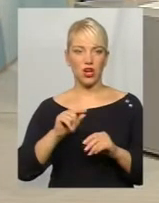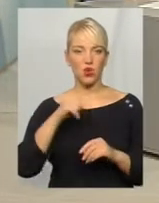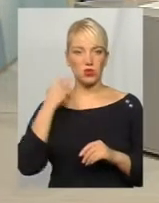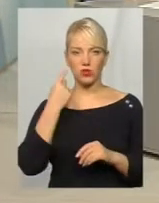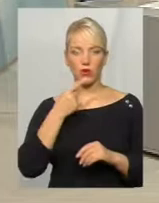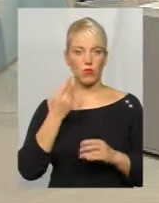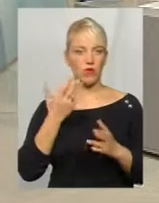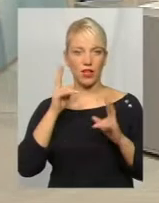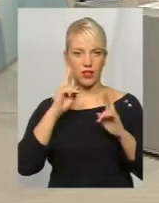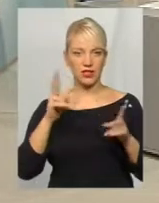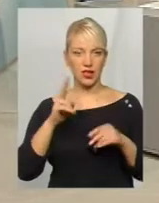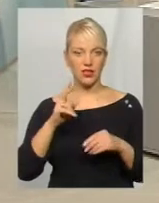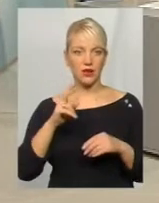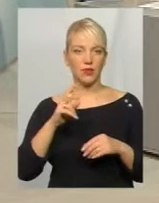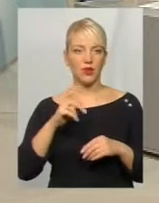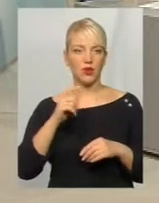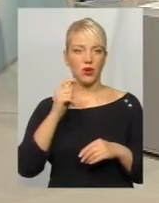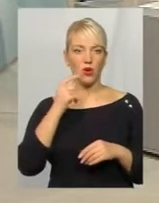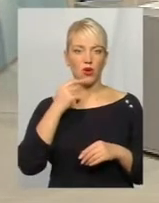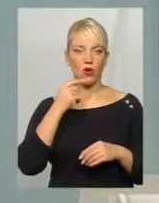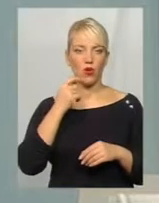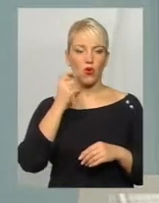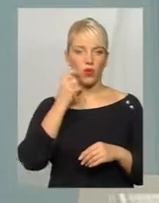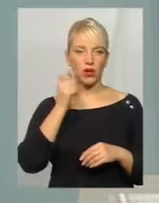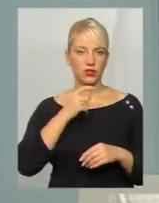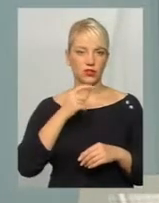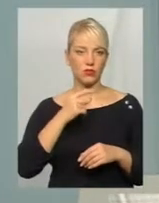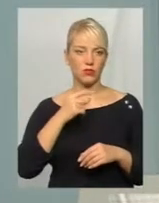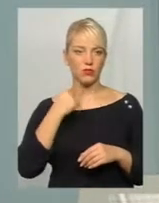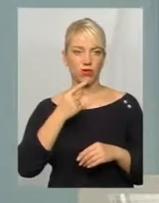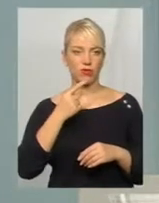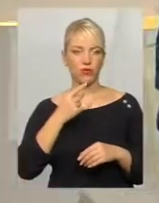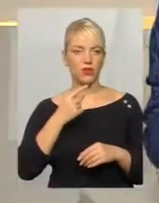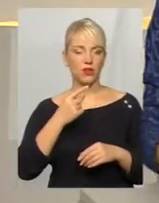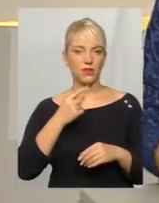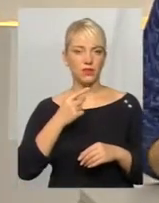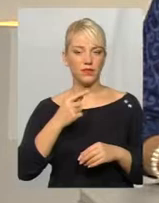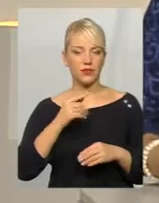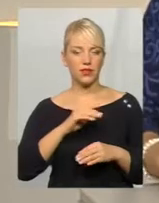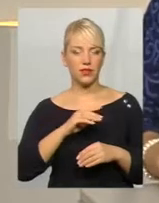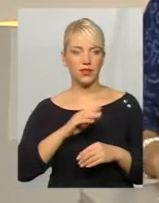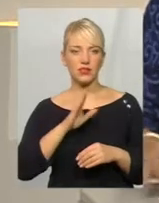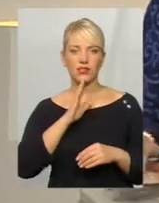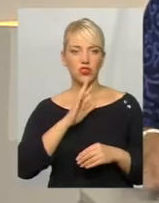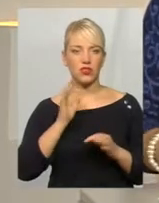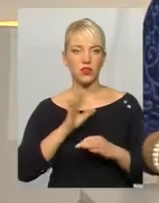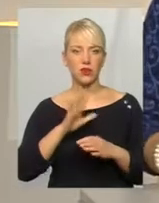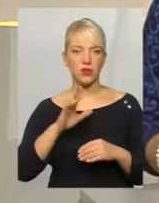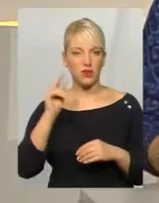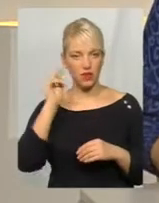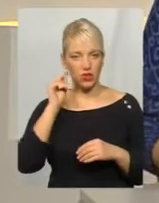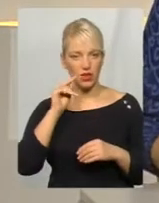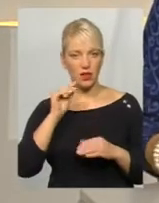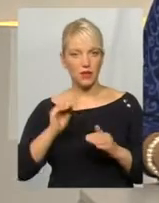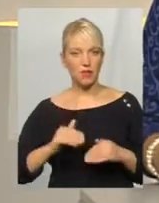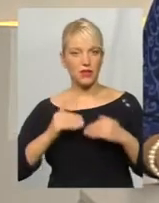володіє методиками навчання в початкових класах? Чи має право? Не проходило ні курсів підвищення